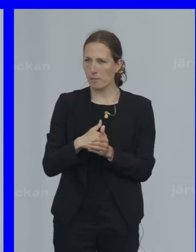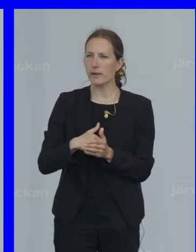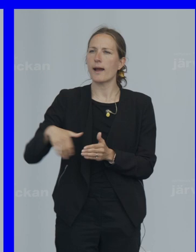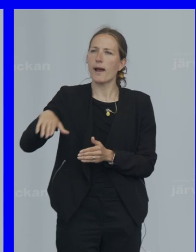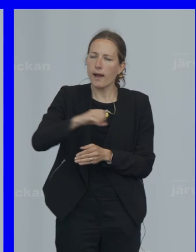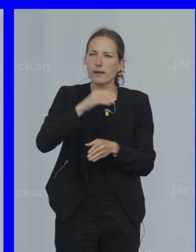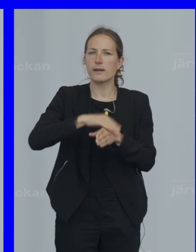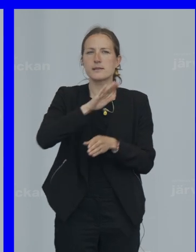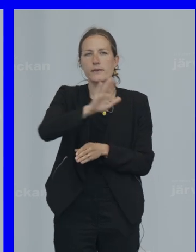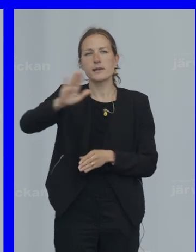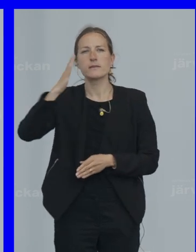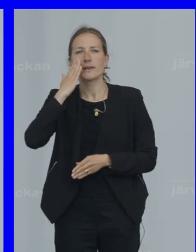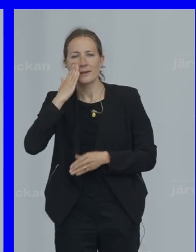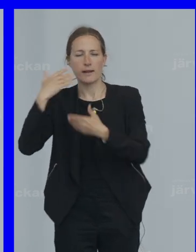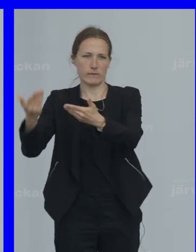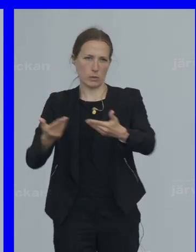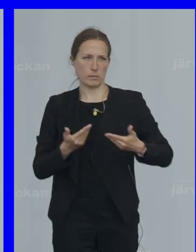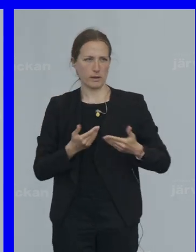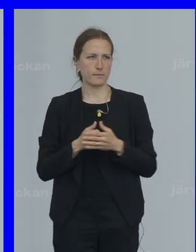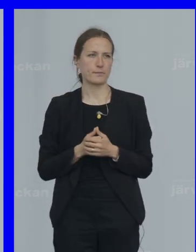Sveriges invånare Är välkomna